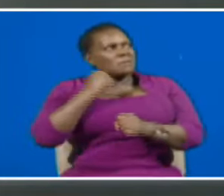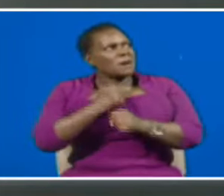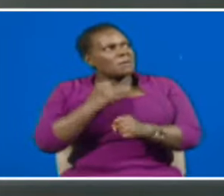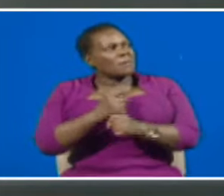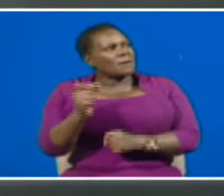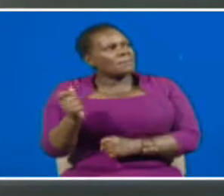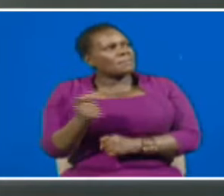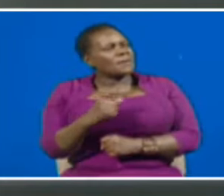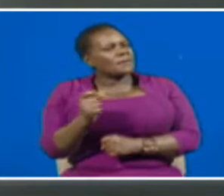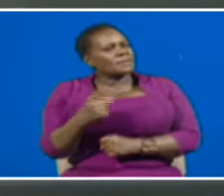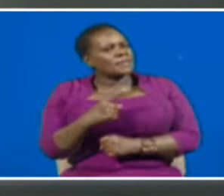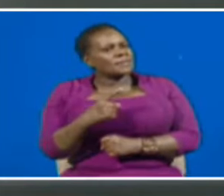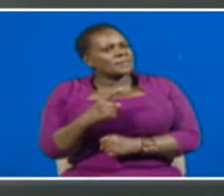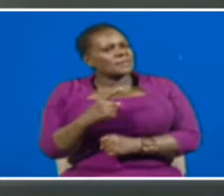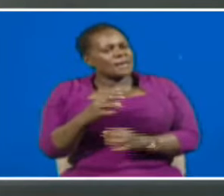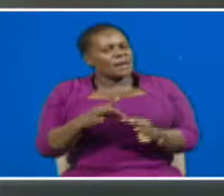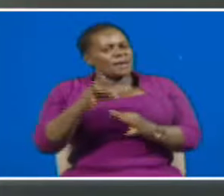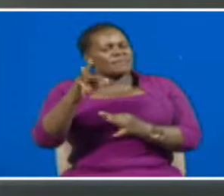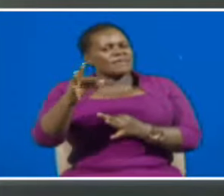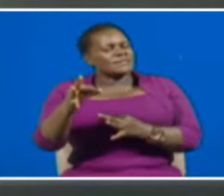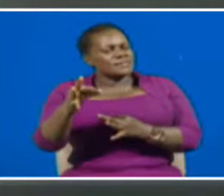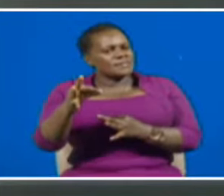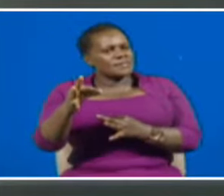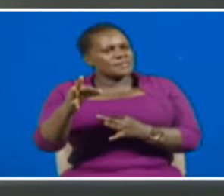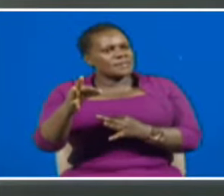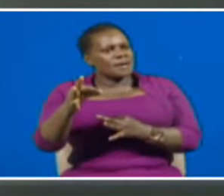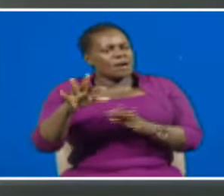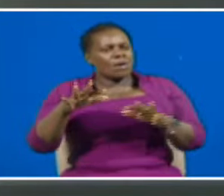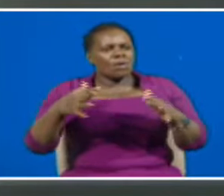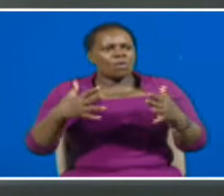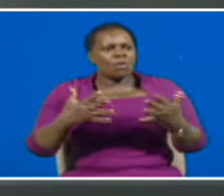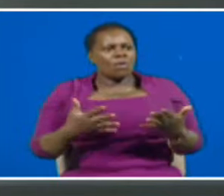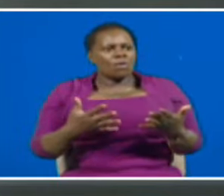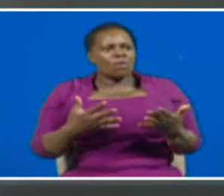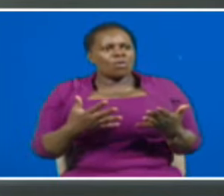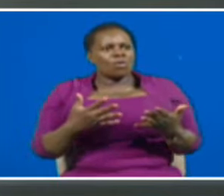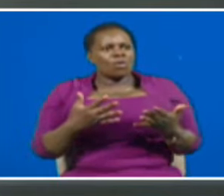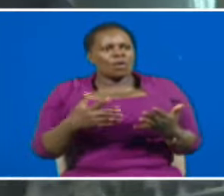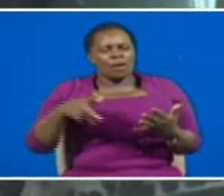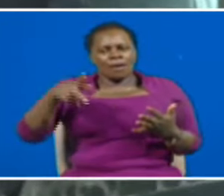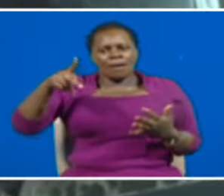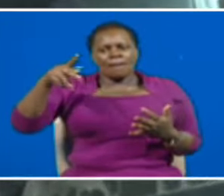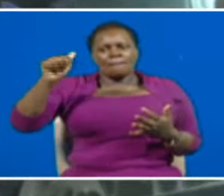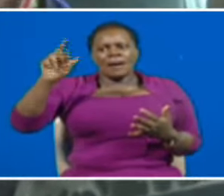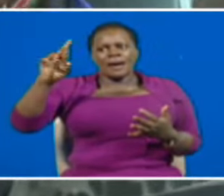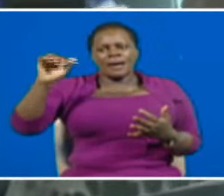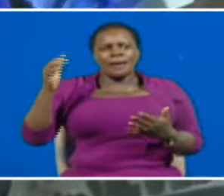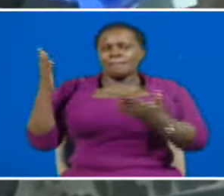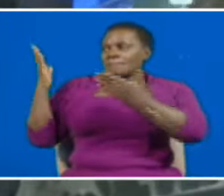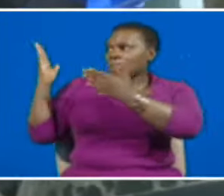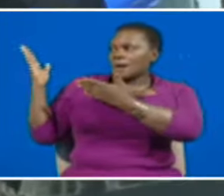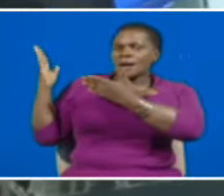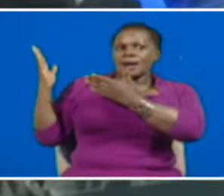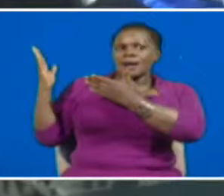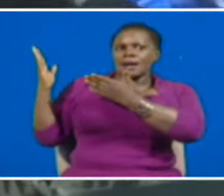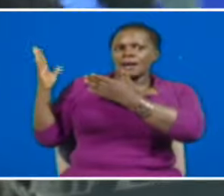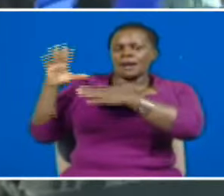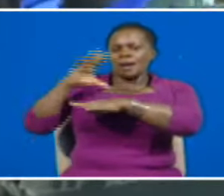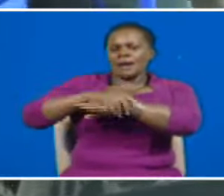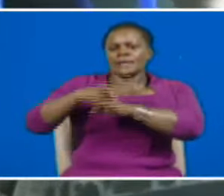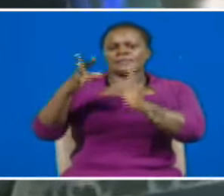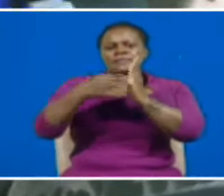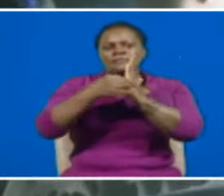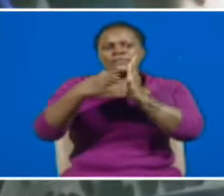kama advanced emergency medical technician ama kama watu wanaita paramedics. Kome alijizolea marifa